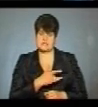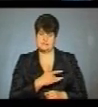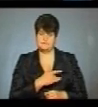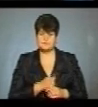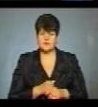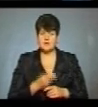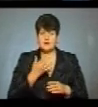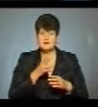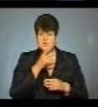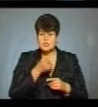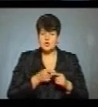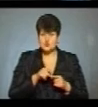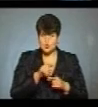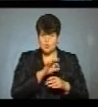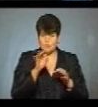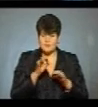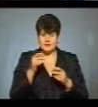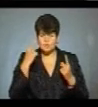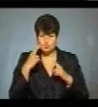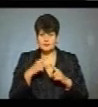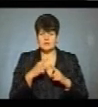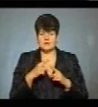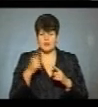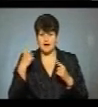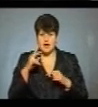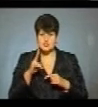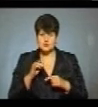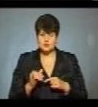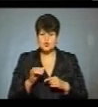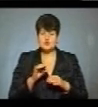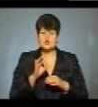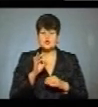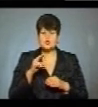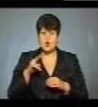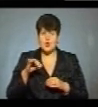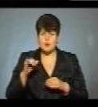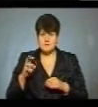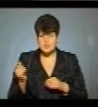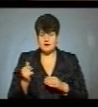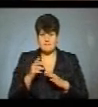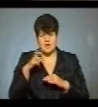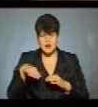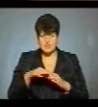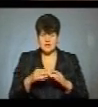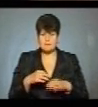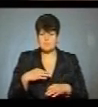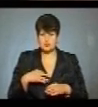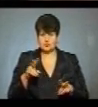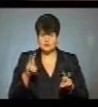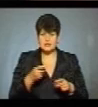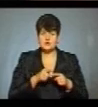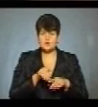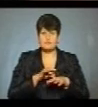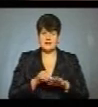проєкту діти придумали і озвучили казку «Соломіка в країні байдужості». Навчала їх письменниця Ірина Мацко. За її словами, для цього